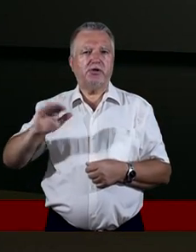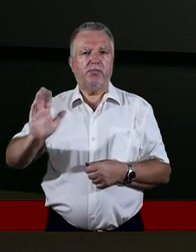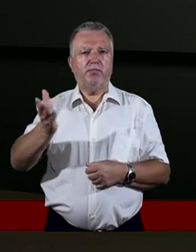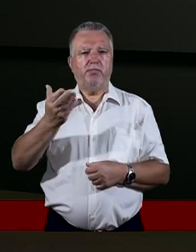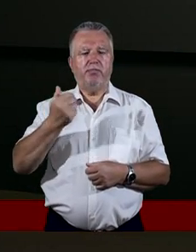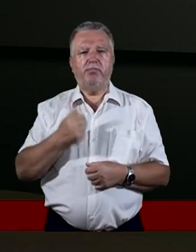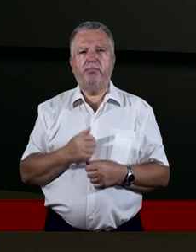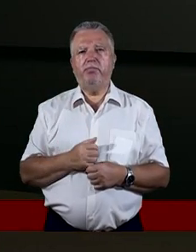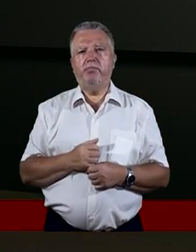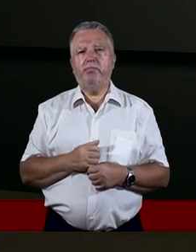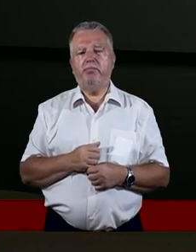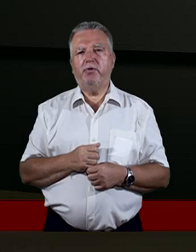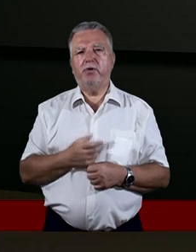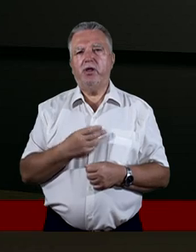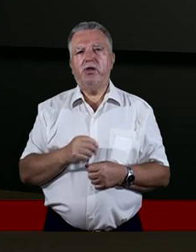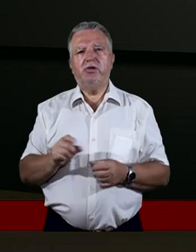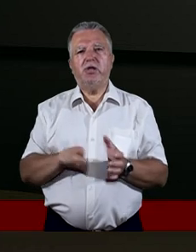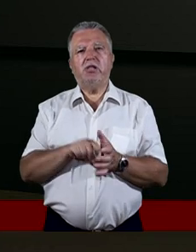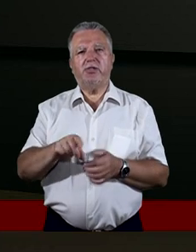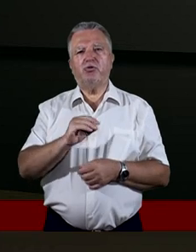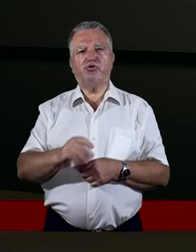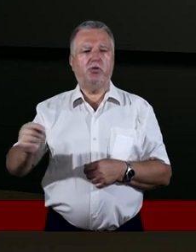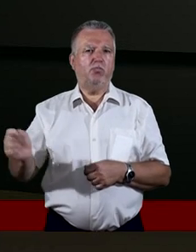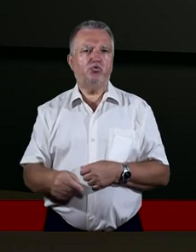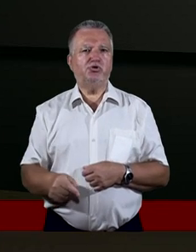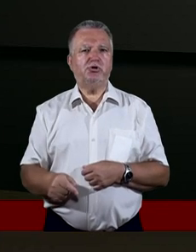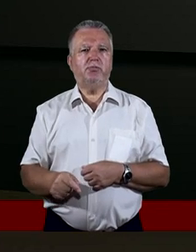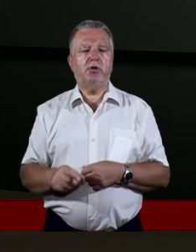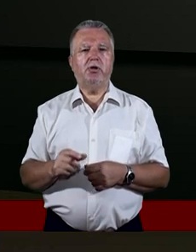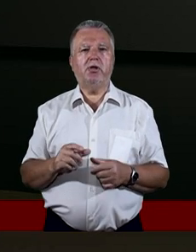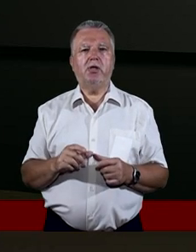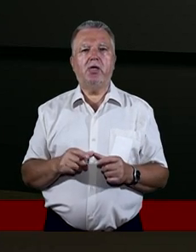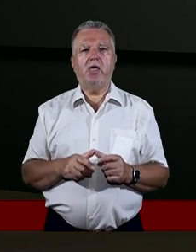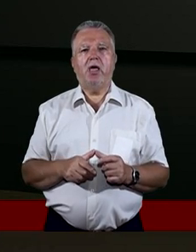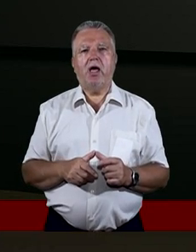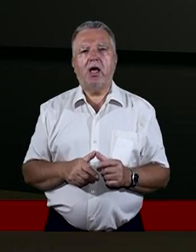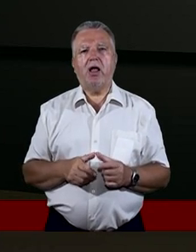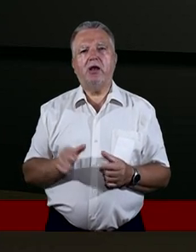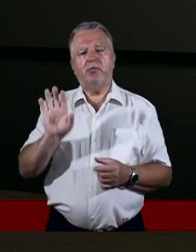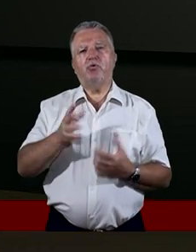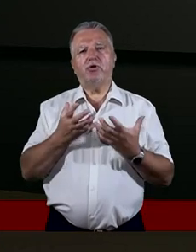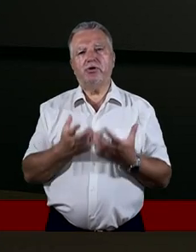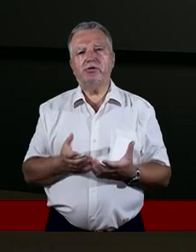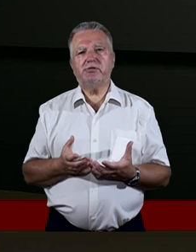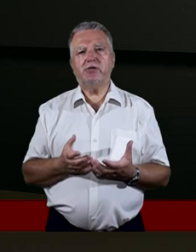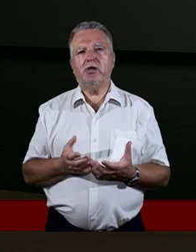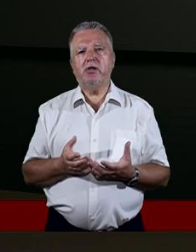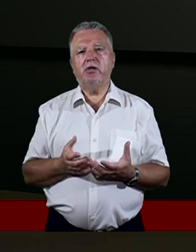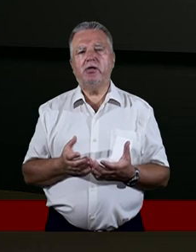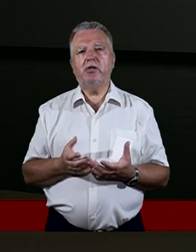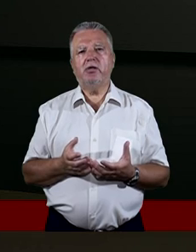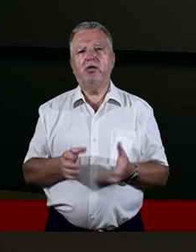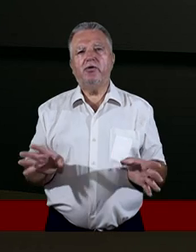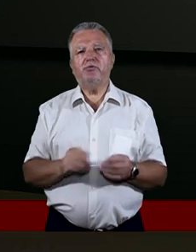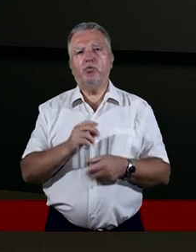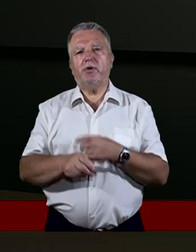I robimy to, bo nie dlatego, że musimy, ale jestem przekonany, dlatego że chcemy. Dziękuję za wszystkie